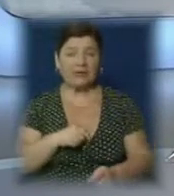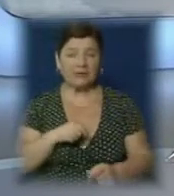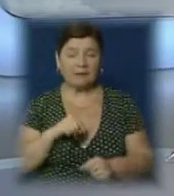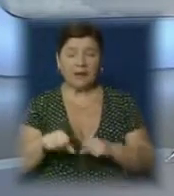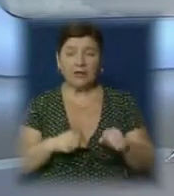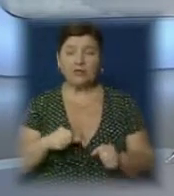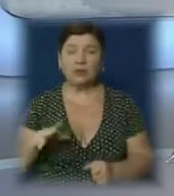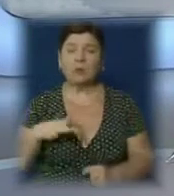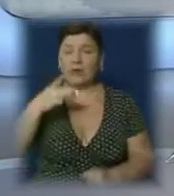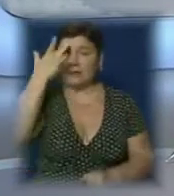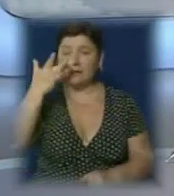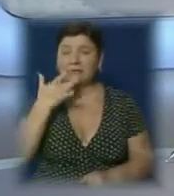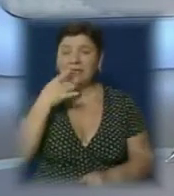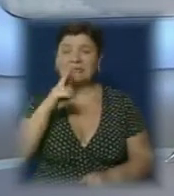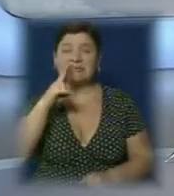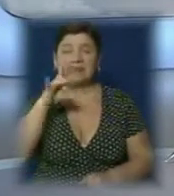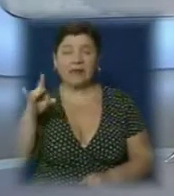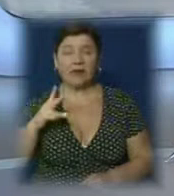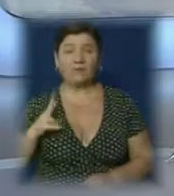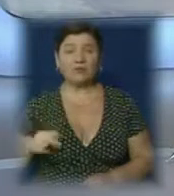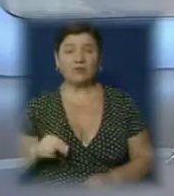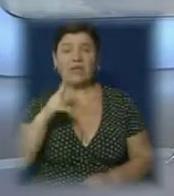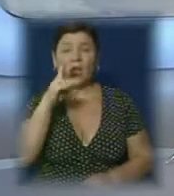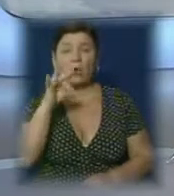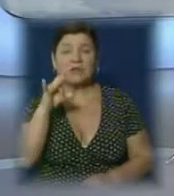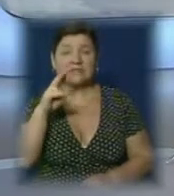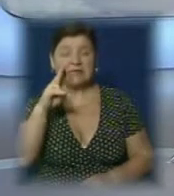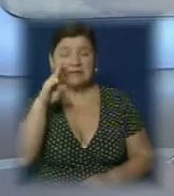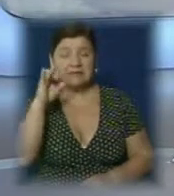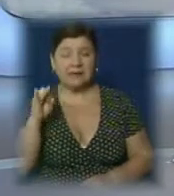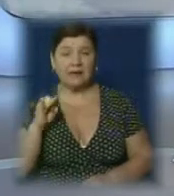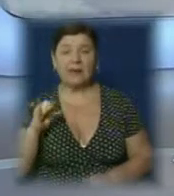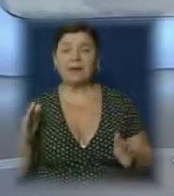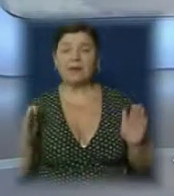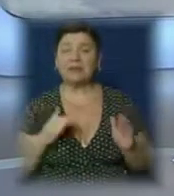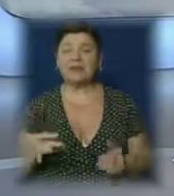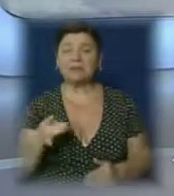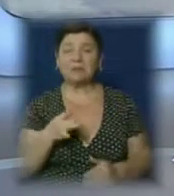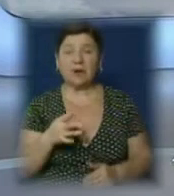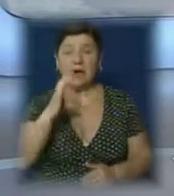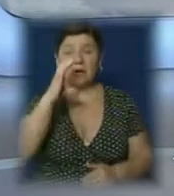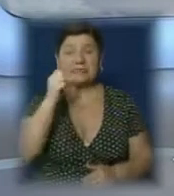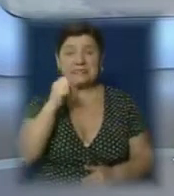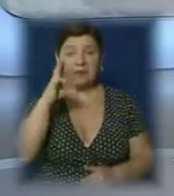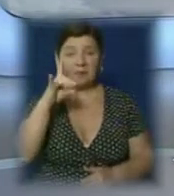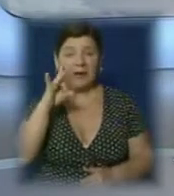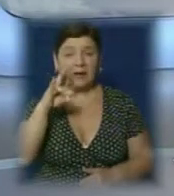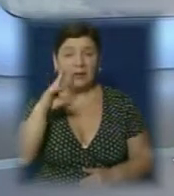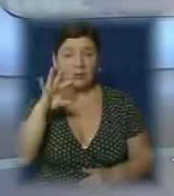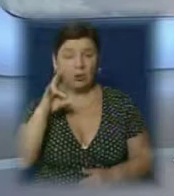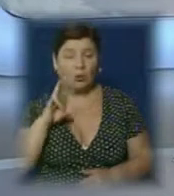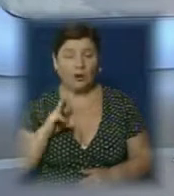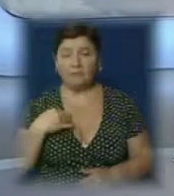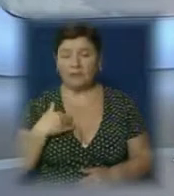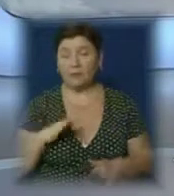аби побувати на Італійській Сардинії, Французькій Корсиці та в одній із найменших країн світу – Республіці Сан-Маріно. З цими враженнями він